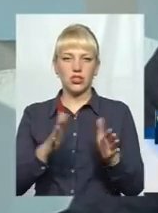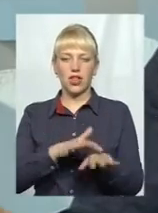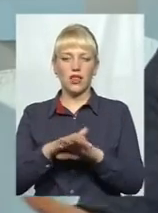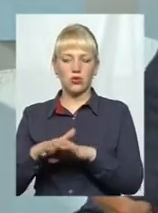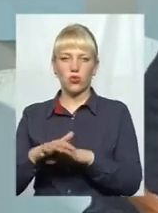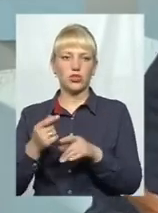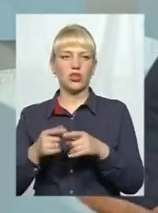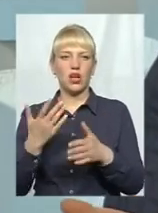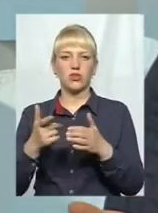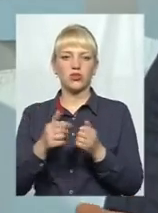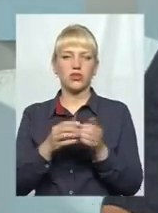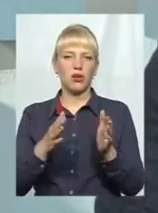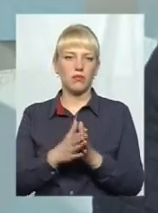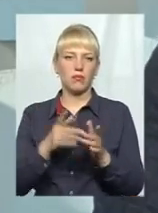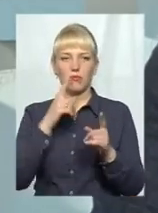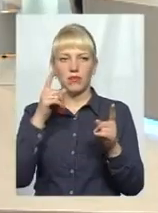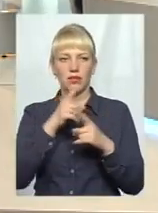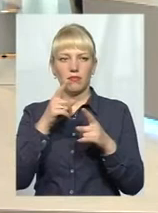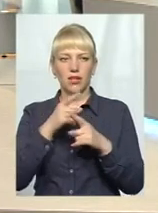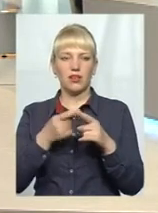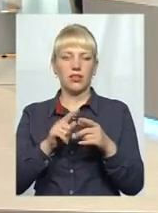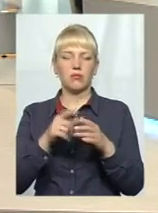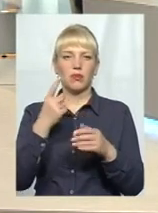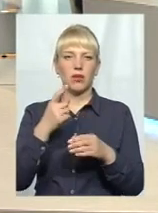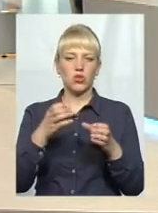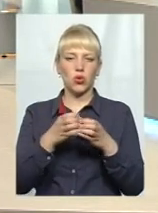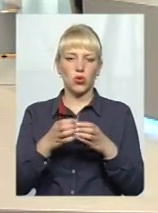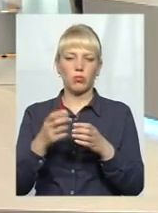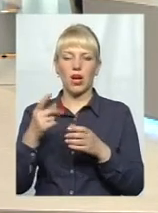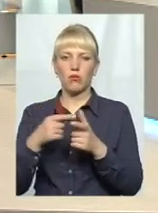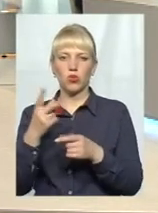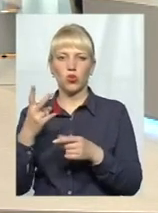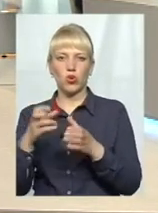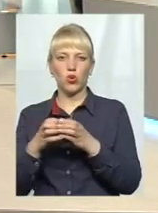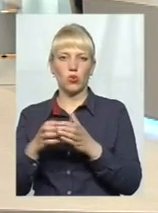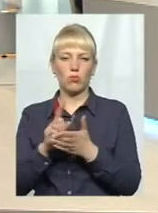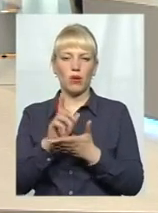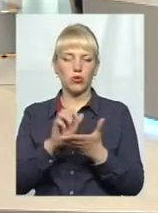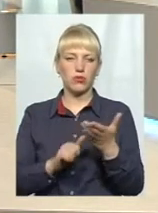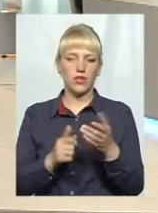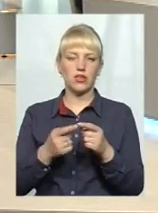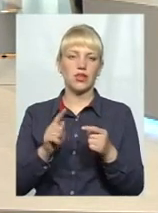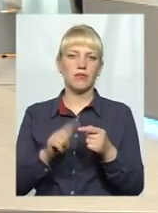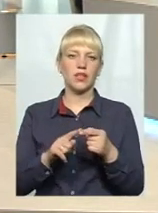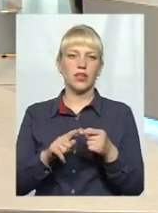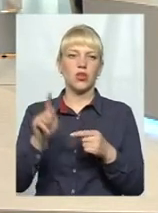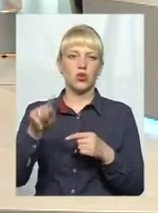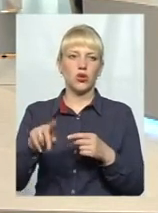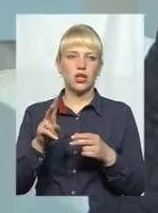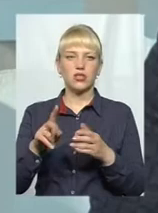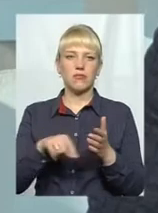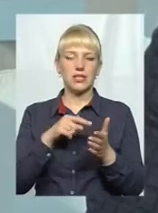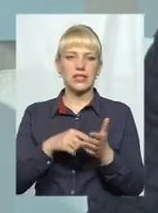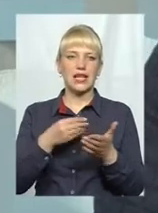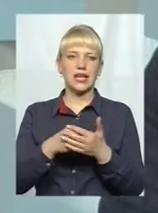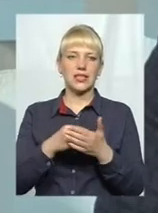ФОП, то там мінімальна, це друга група, якщо там перша-друга група податкування, там мінімальні буквально внески. До речі, які йдуть в міську казну.